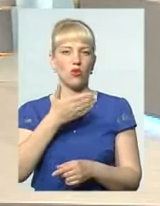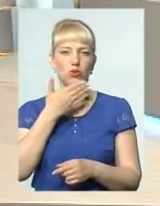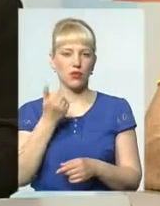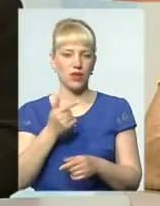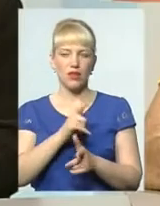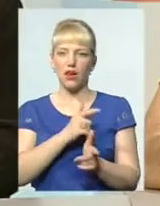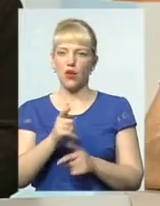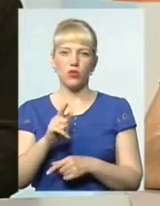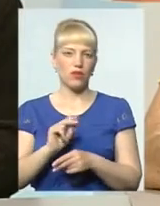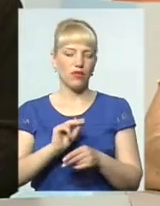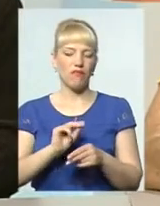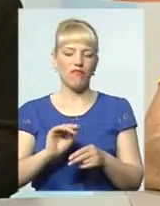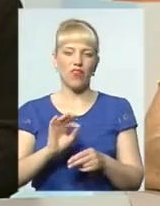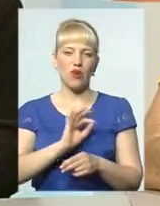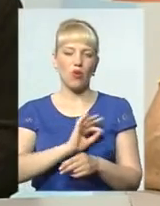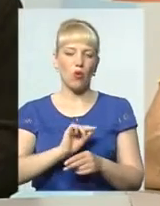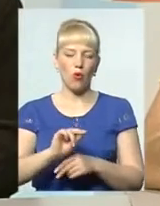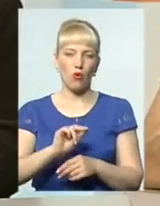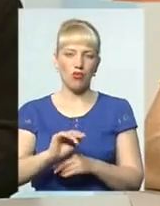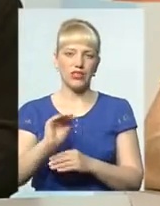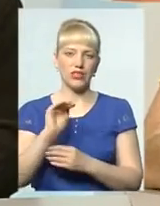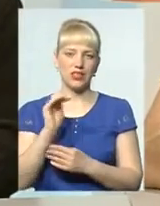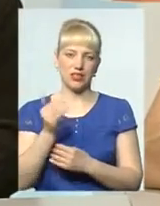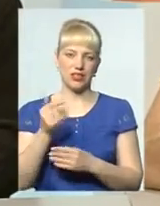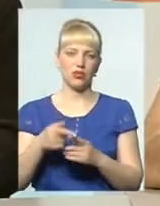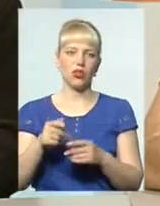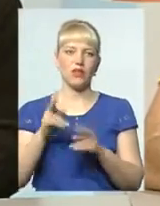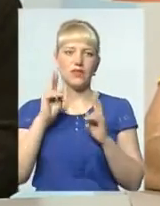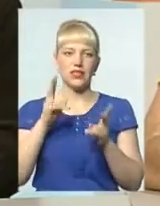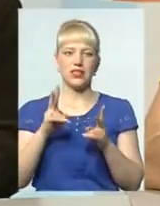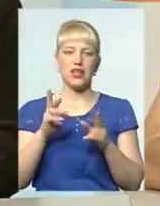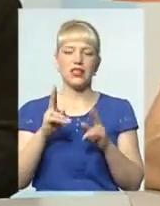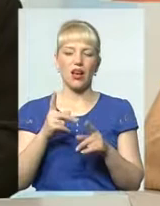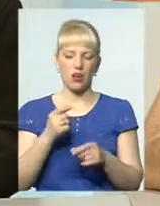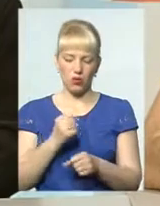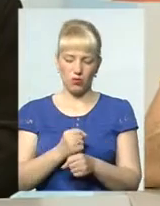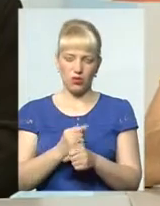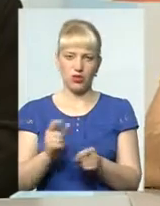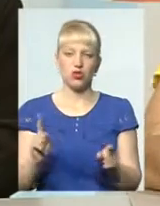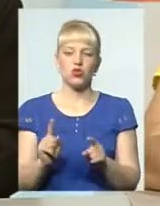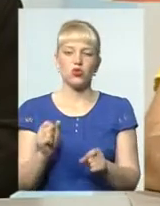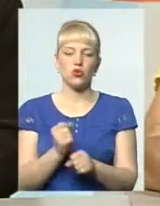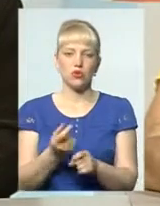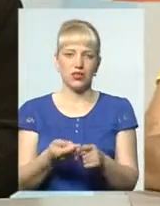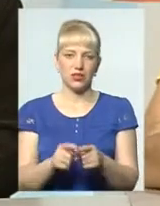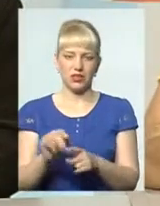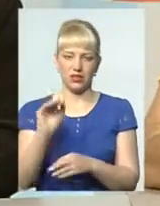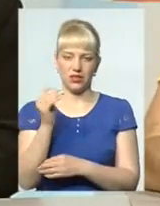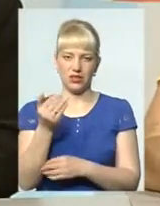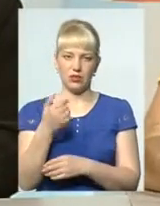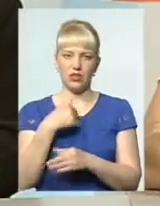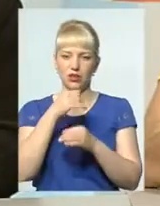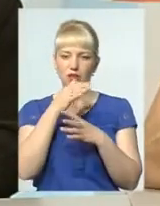виховувати дитину. Вони не знають, як робити, насправді, з цією дитину, що з нею робити, як її виховувати. Не можуть знайти